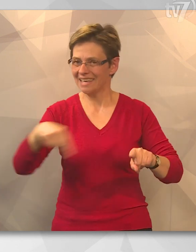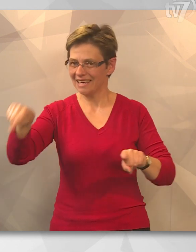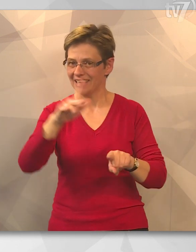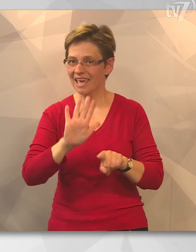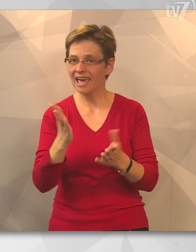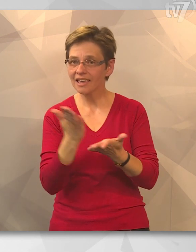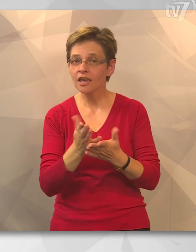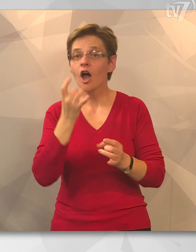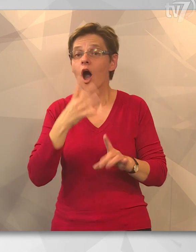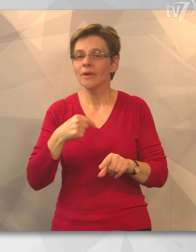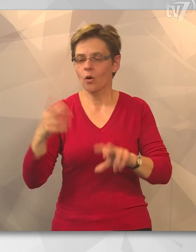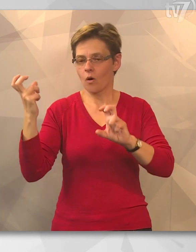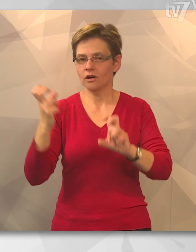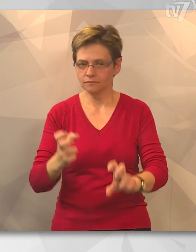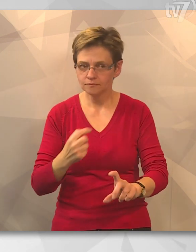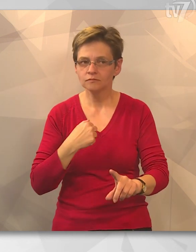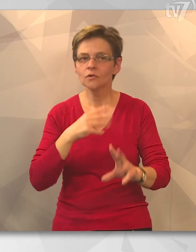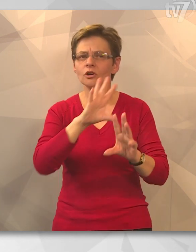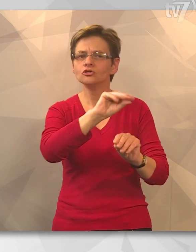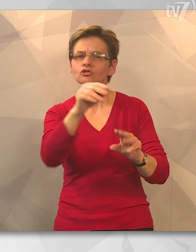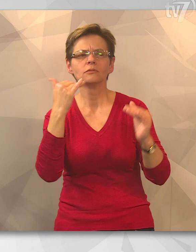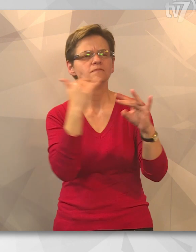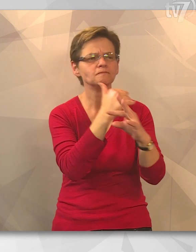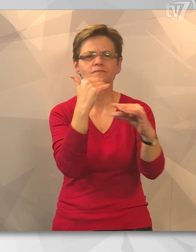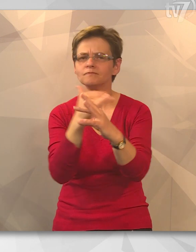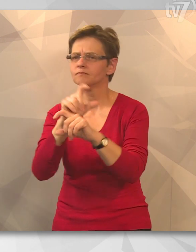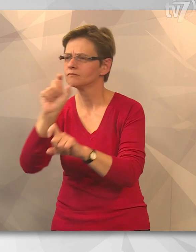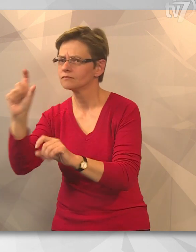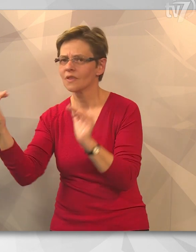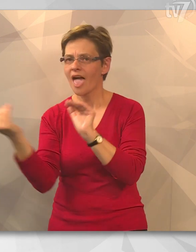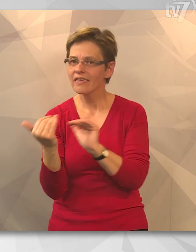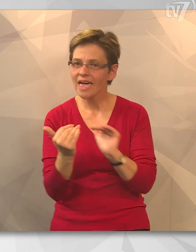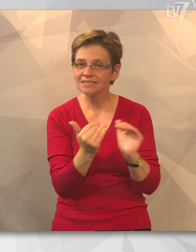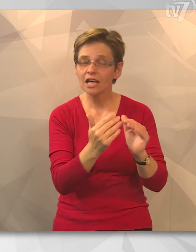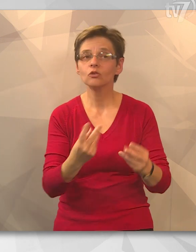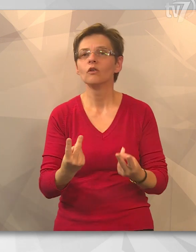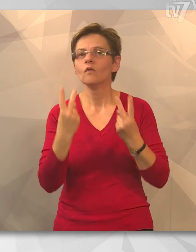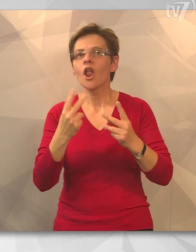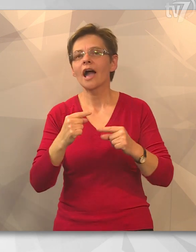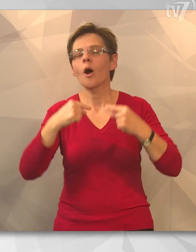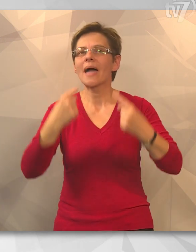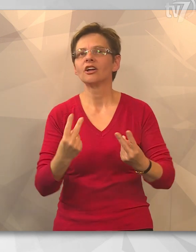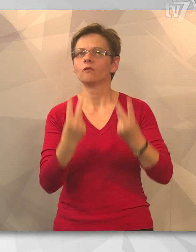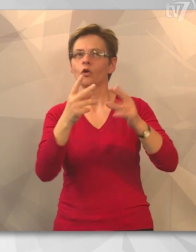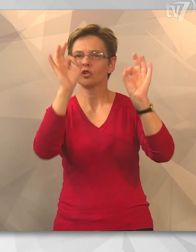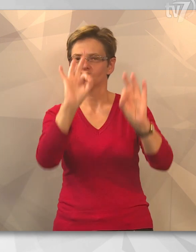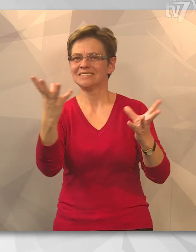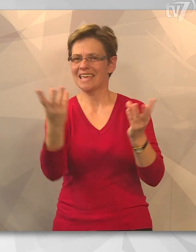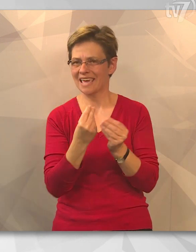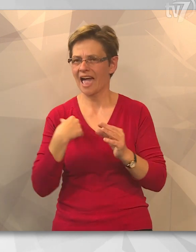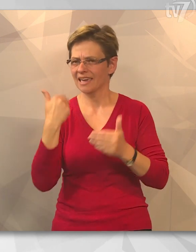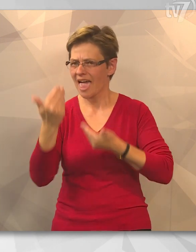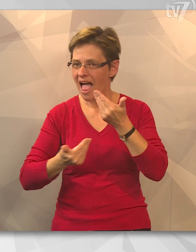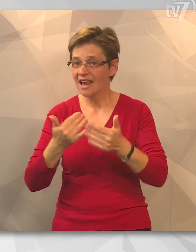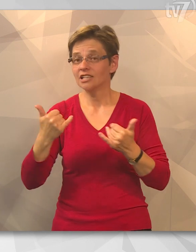nyugszik. Amikor ideértünk, akkor nagyon sokakkal beszéltünk, egyeztettük, főleg a meghatározó cégek